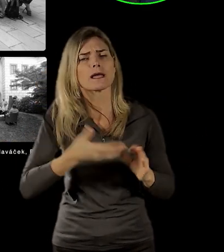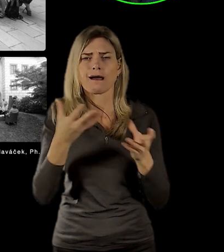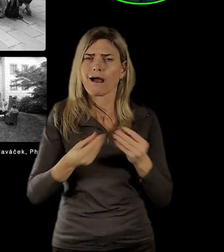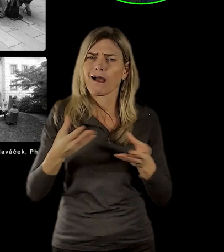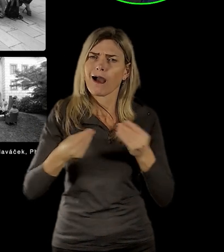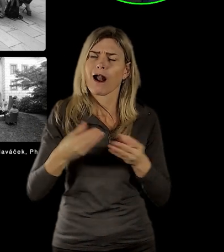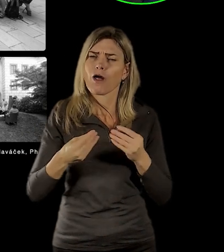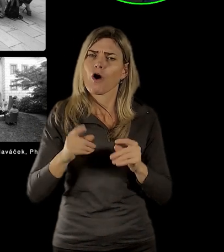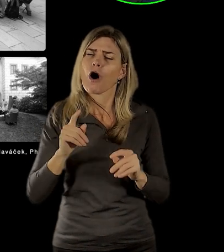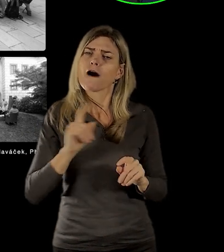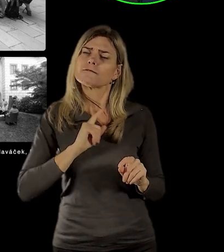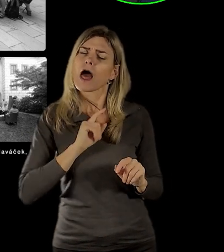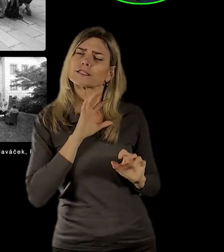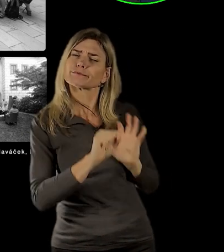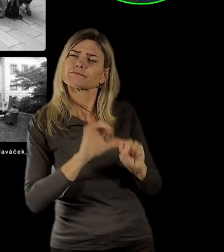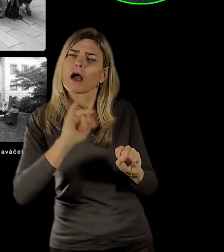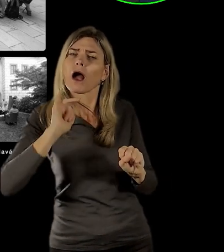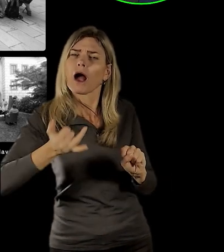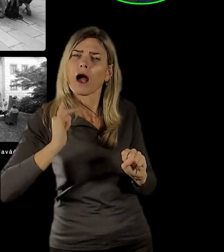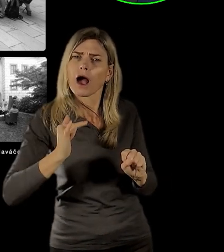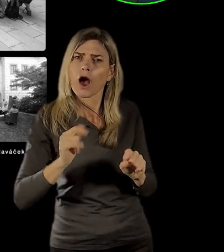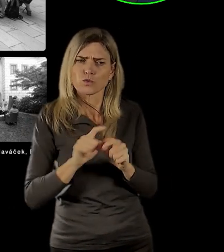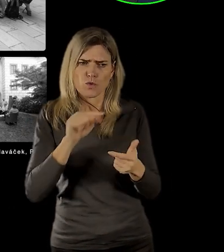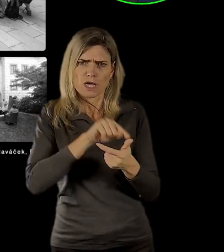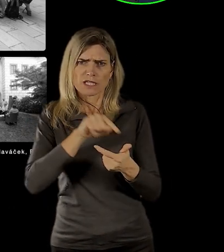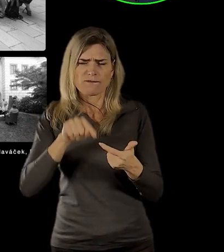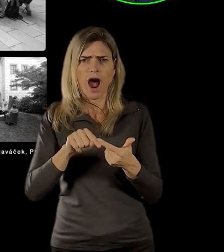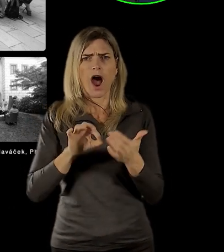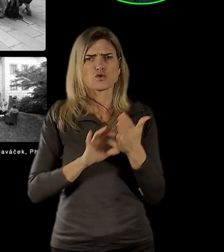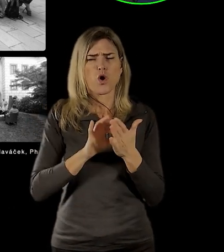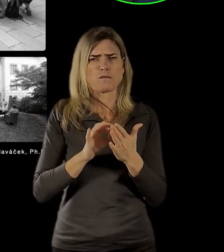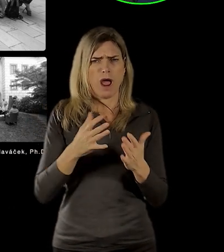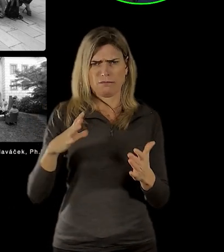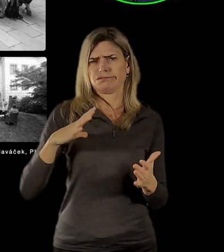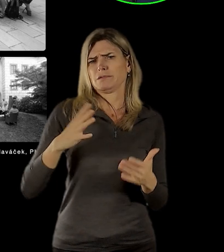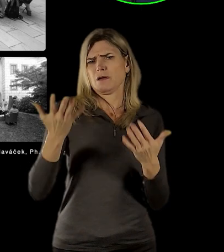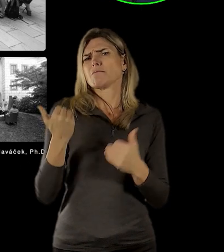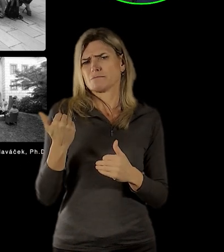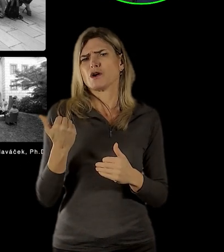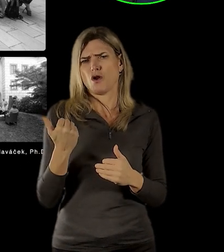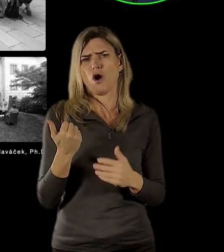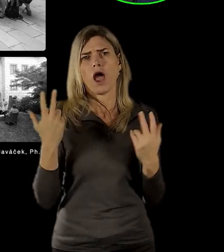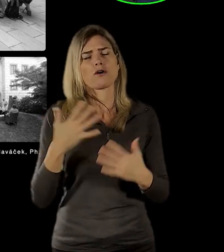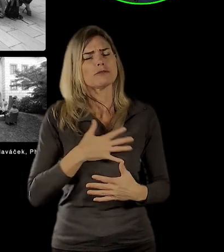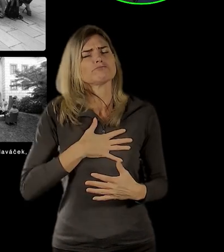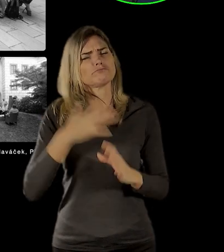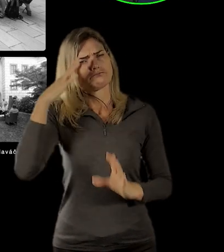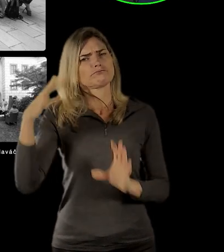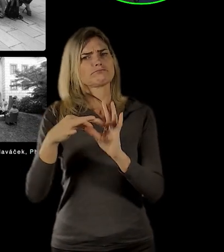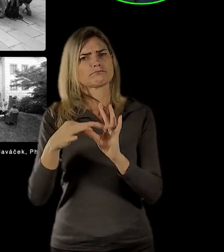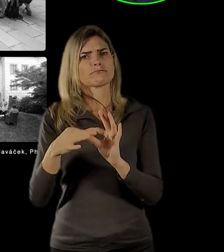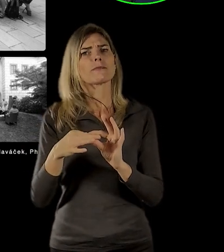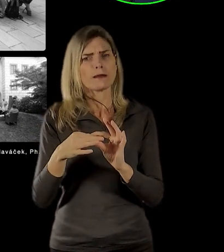reflexe právě těch dvou brutálních režimů 20. století, to je nacionálního socialismu a